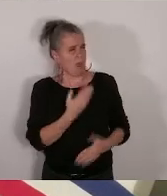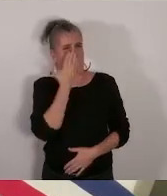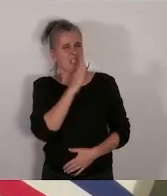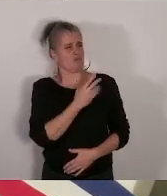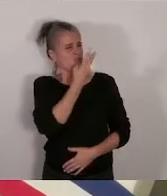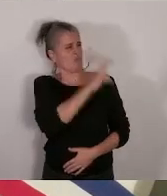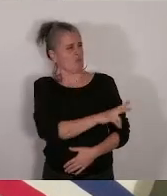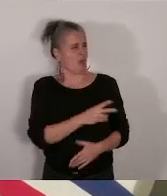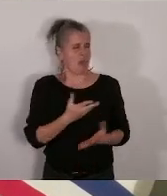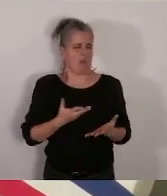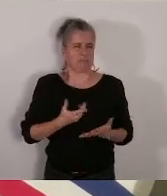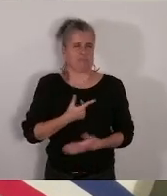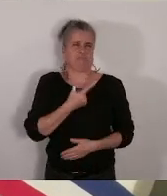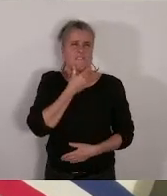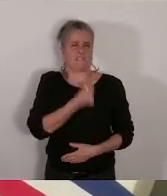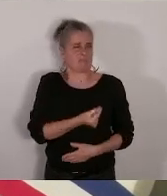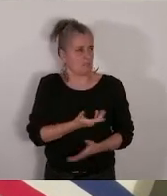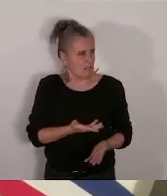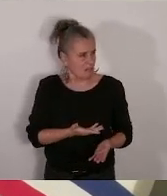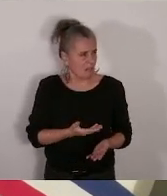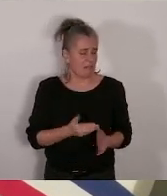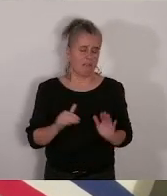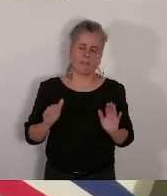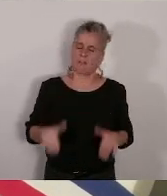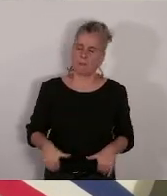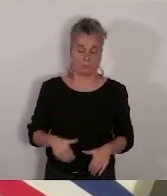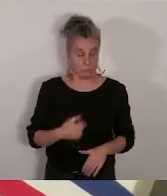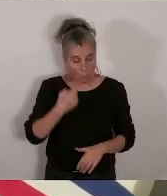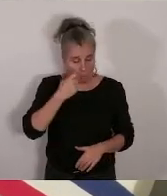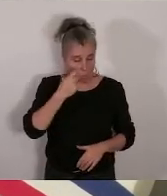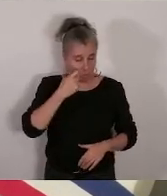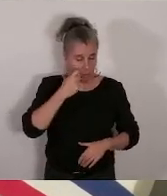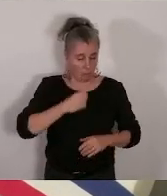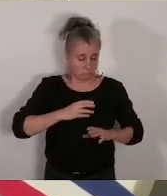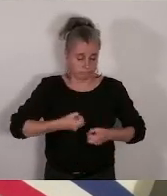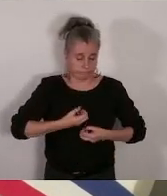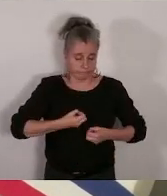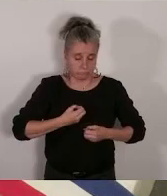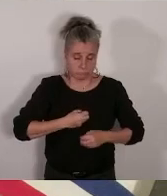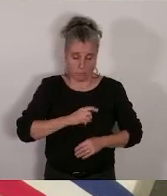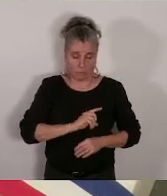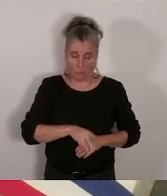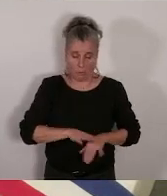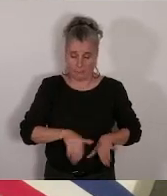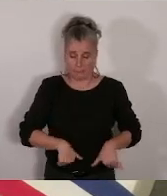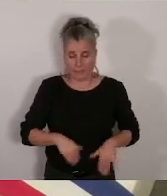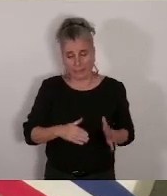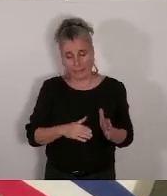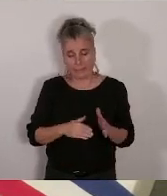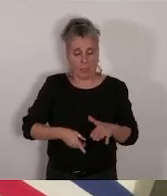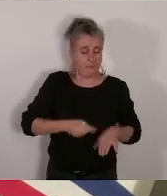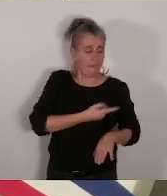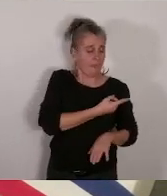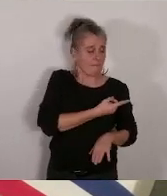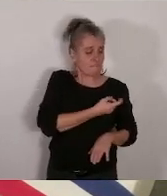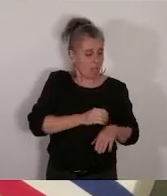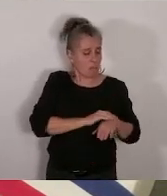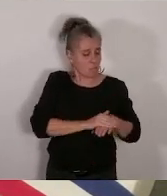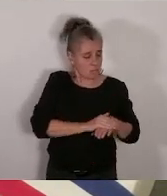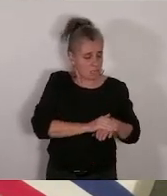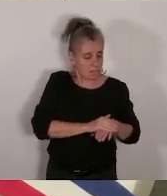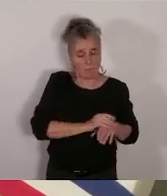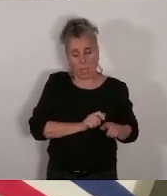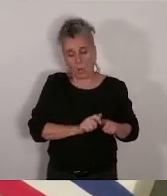ne ferai pas plus de commentaires, mais il me semble que vous inversez un petit peu les causes et les conséquences, Madame Parodi, comme souvent d'ailleurs.